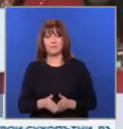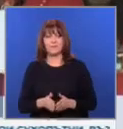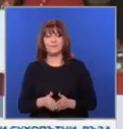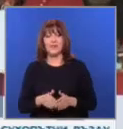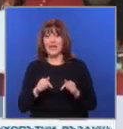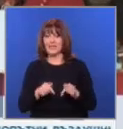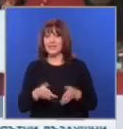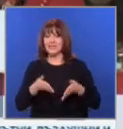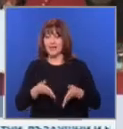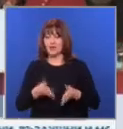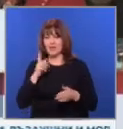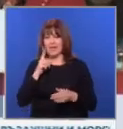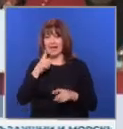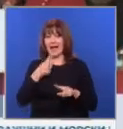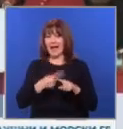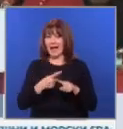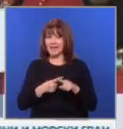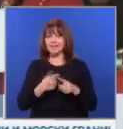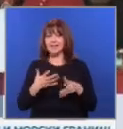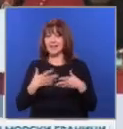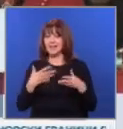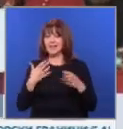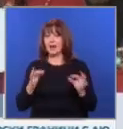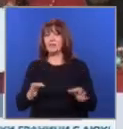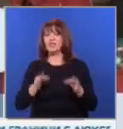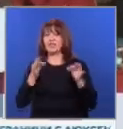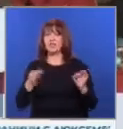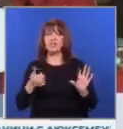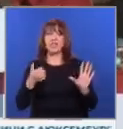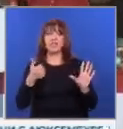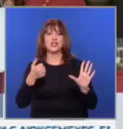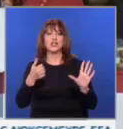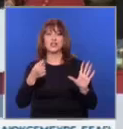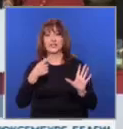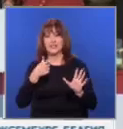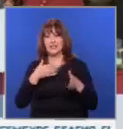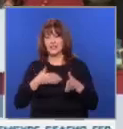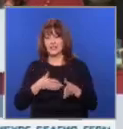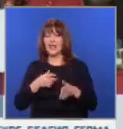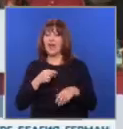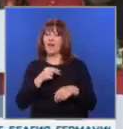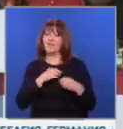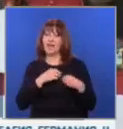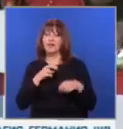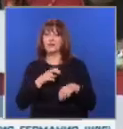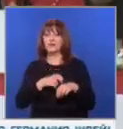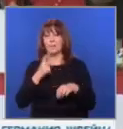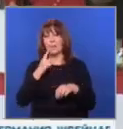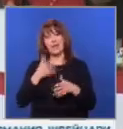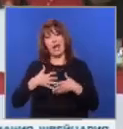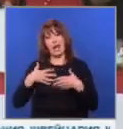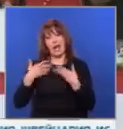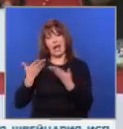Днес е рождения ден на Харис, така че искам да и чиститя 60-я рожден ден. Вярвам, че Джо Байден ме харесва повече,